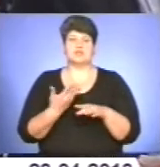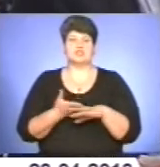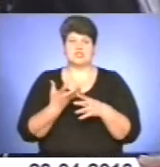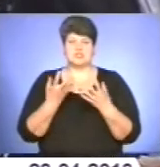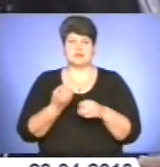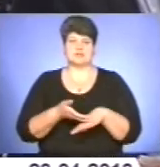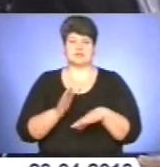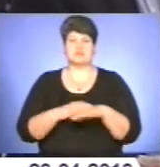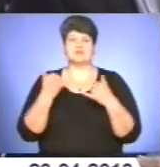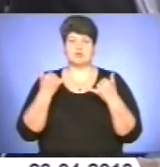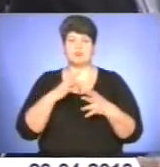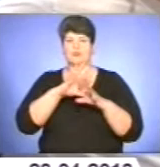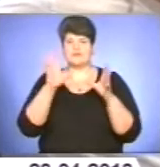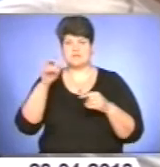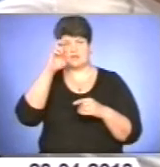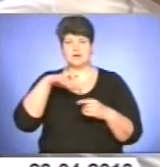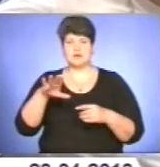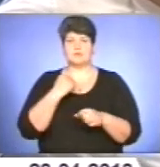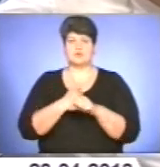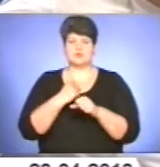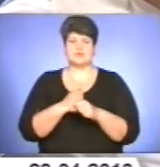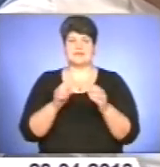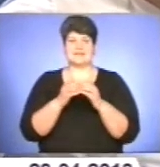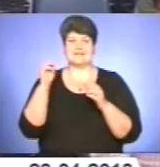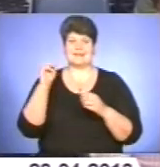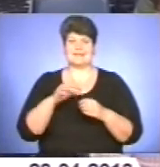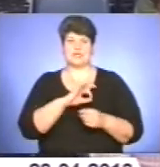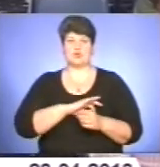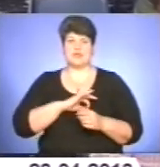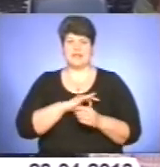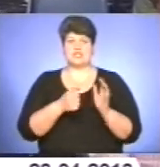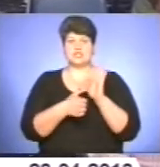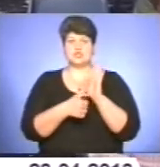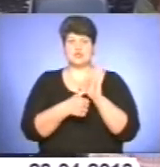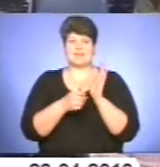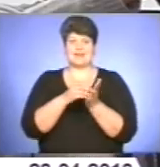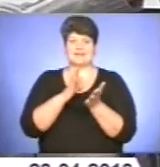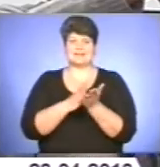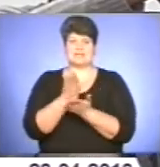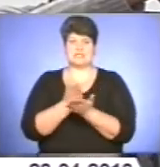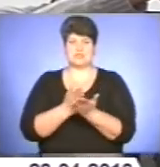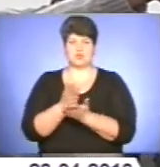Нині ж по всій країні працює понад 7 тисяч нотаріусів та майже 600 реєстраційних служб.